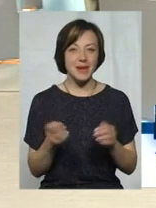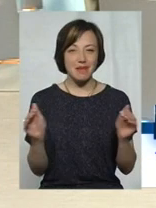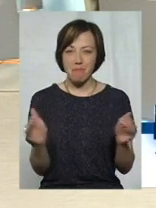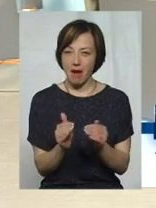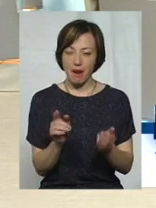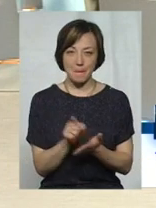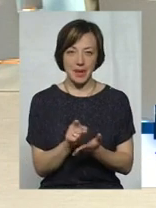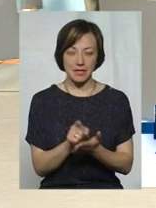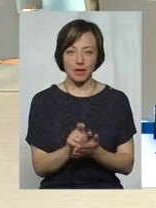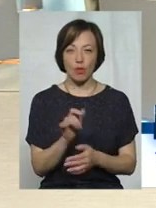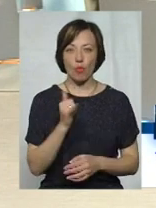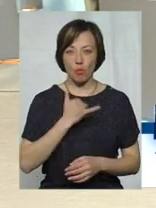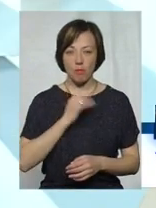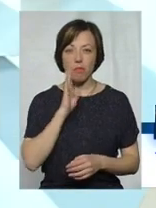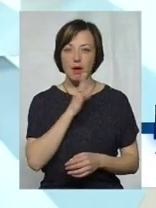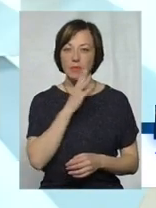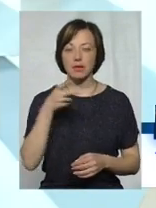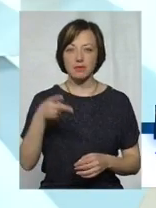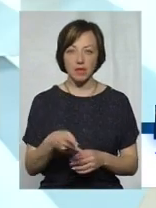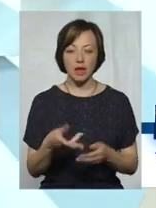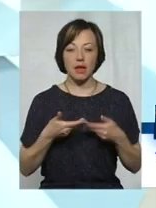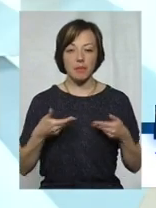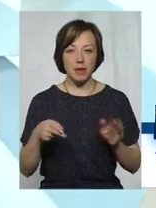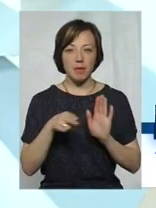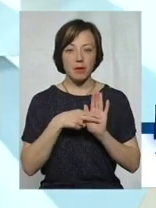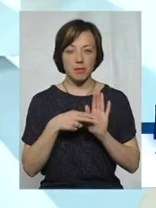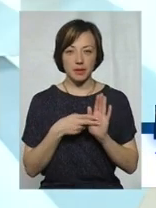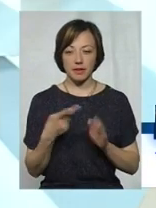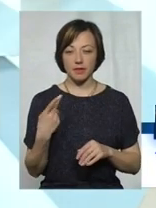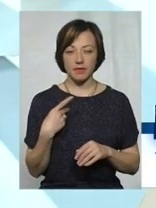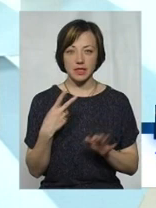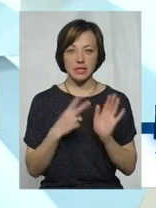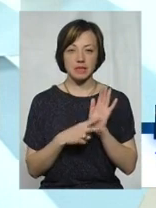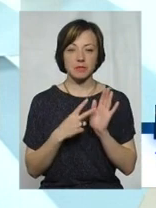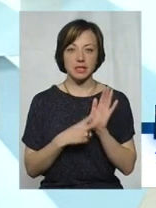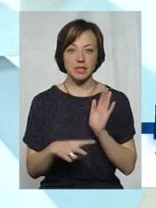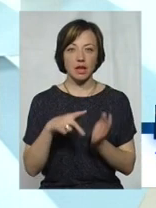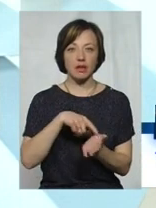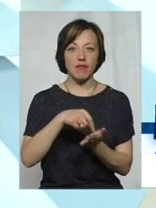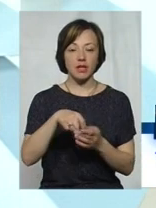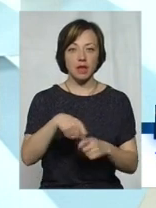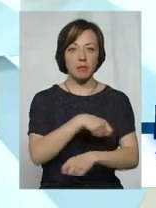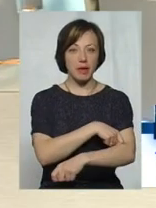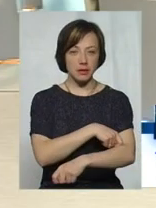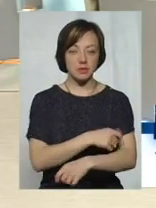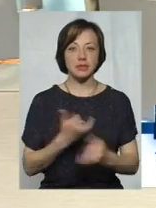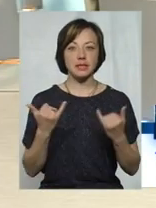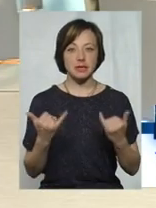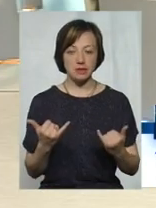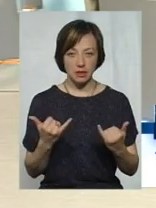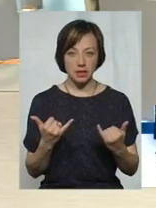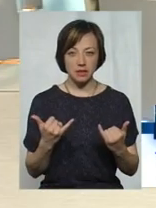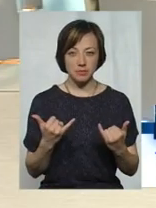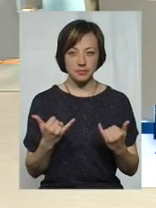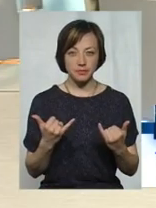і в мами 2 тисячі, ми приписані обидві на 70 квадратів. Зараз дня з